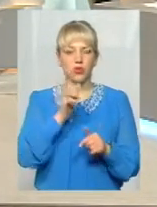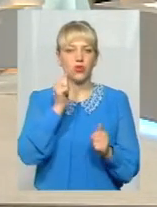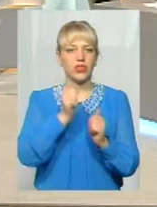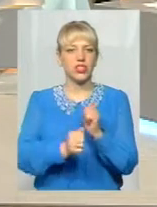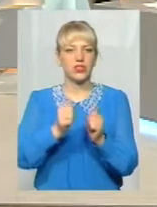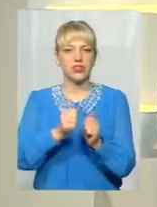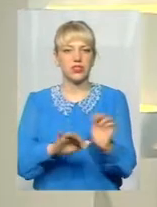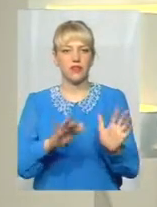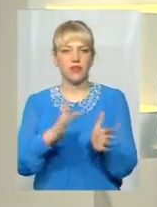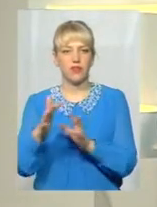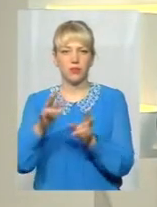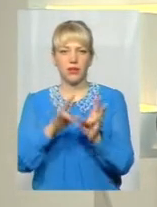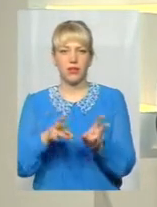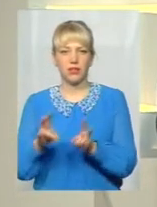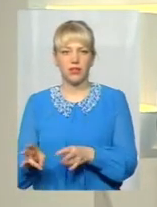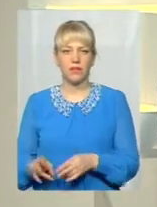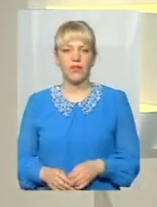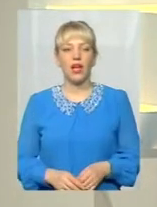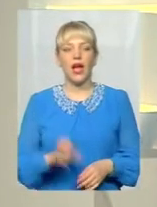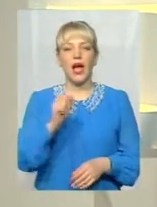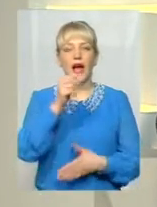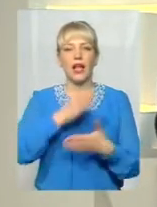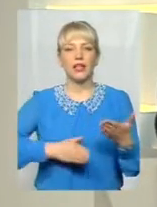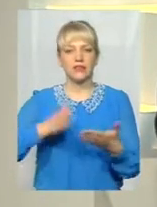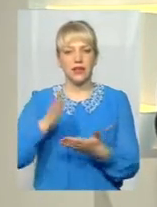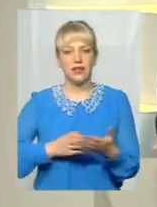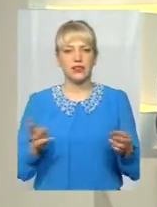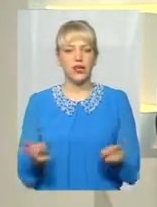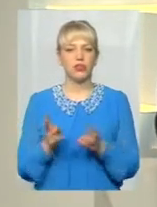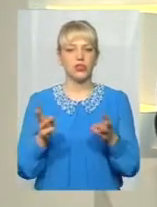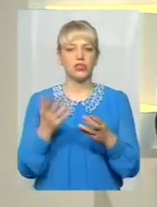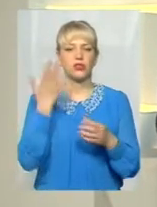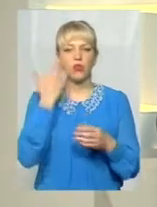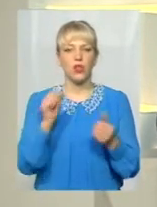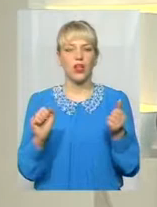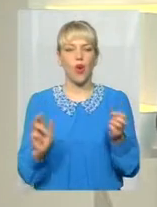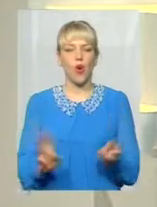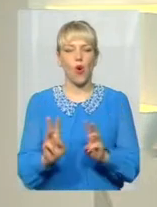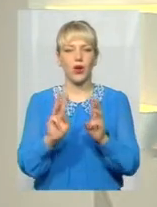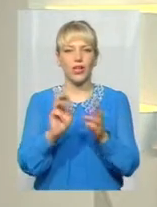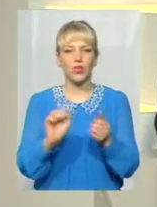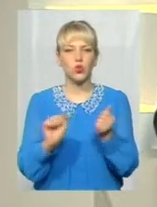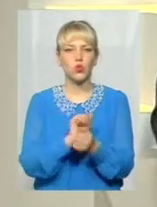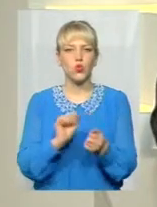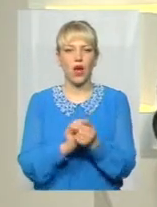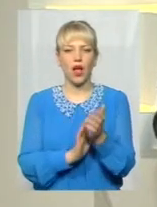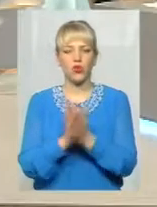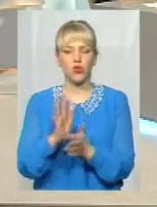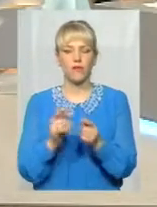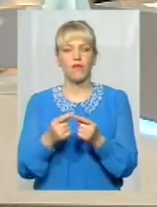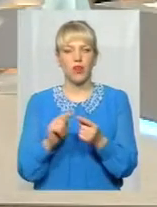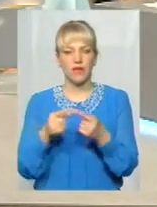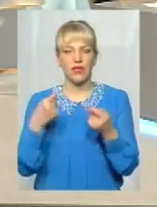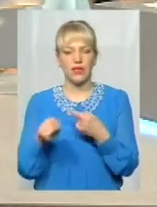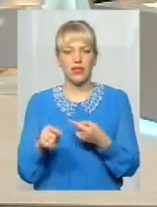А все ж таки ліквідація от таких пожеж, коли горить суха трава, вона якось відрізняється від більш побутових, звичайно? Так,